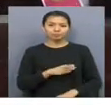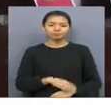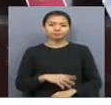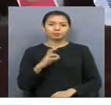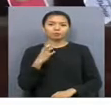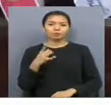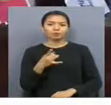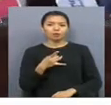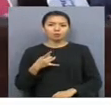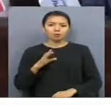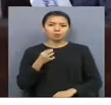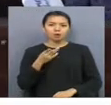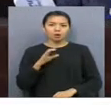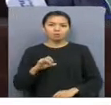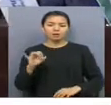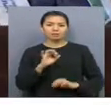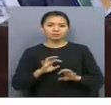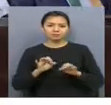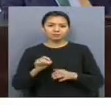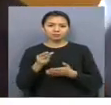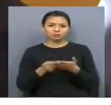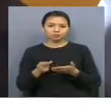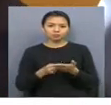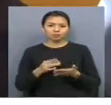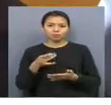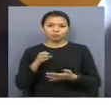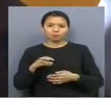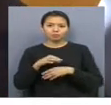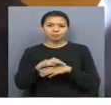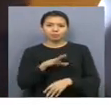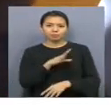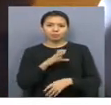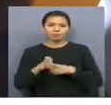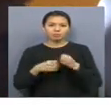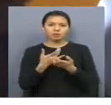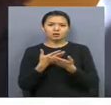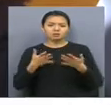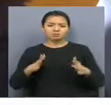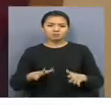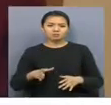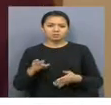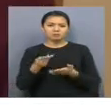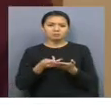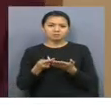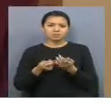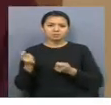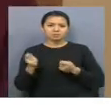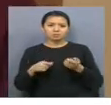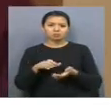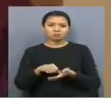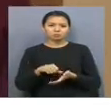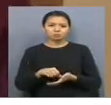Бұрабай өлкесінде Бұрабай аңыздары Қалығаралық Суретшілер форум өтуде. Оған әлемнің әртікпірінен келген қылғалам шеберлері ғатсуда.